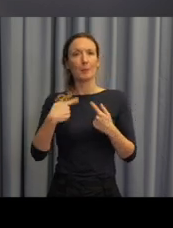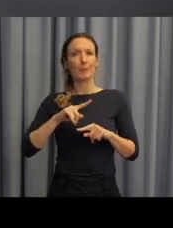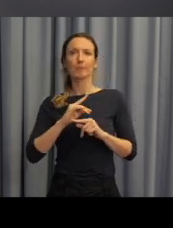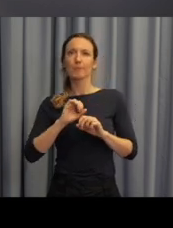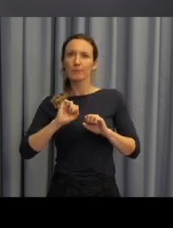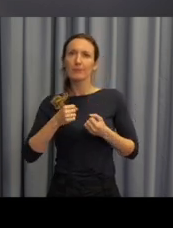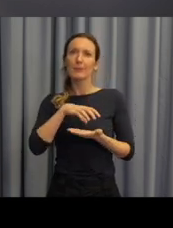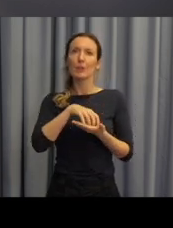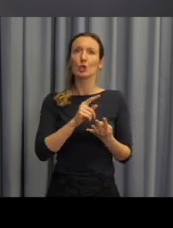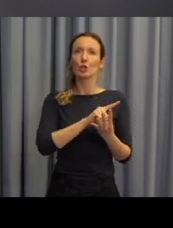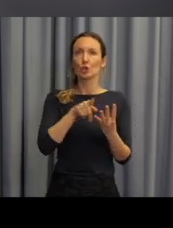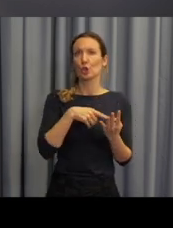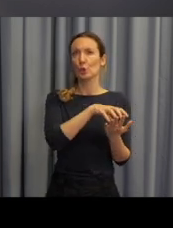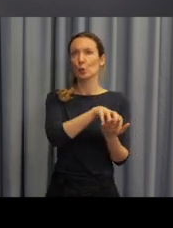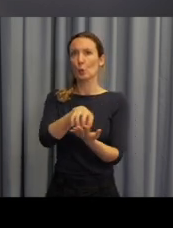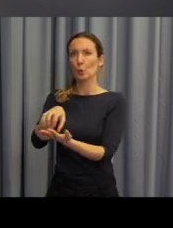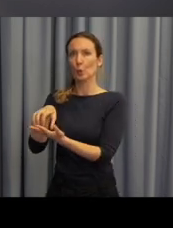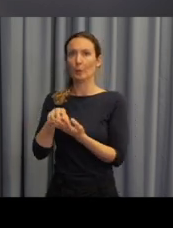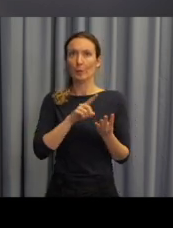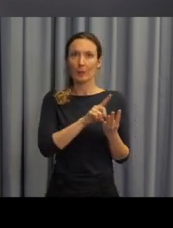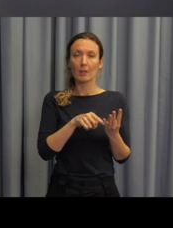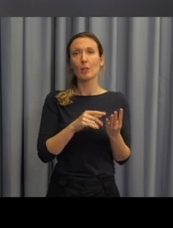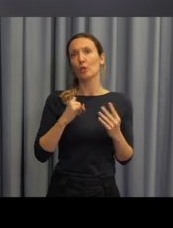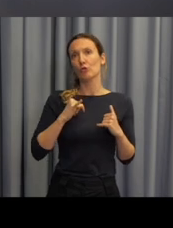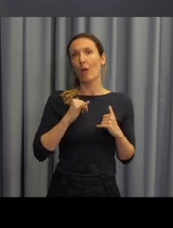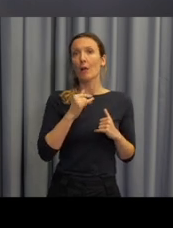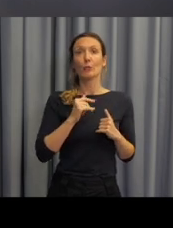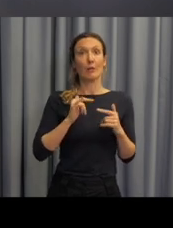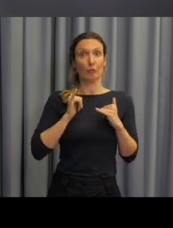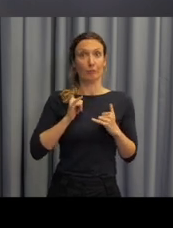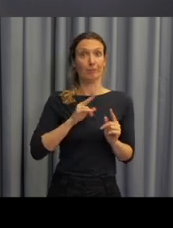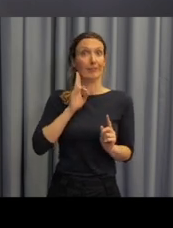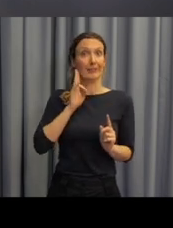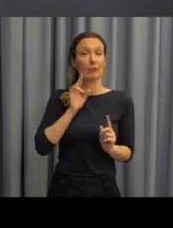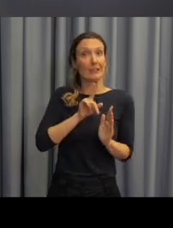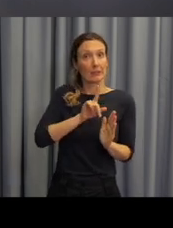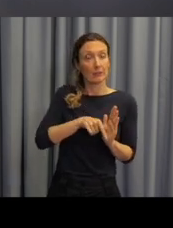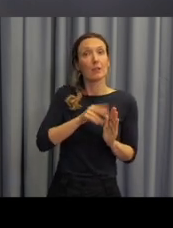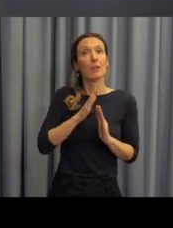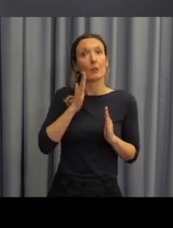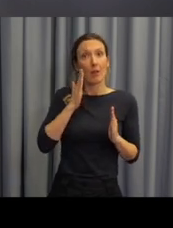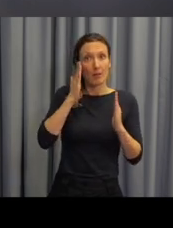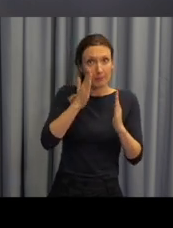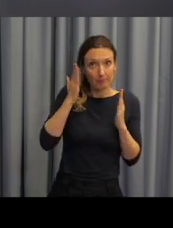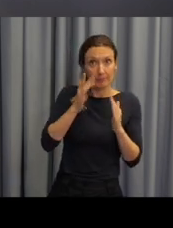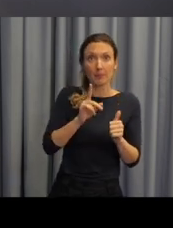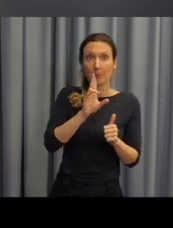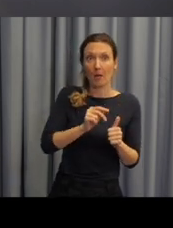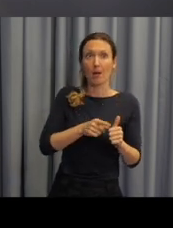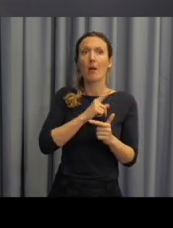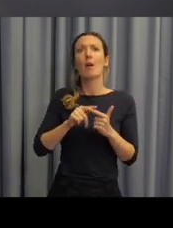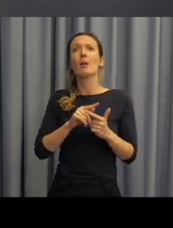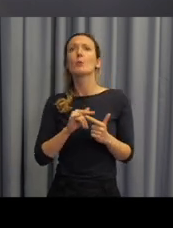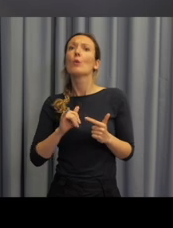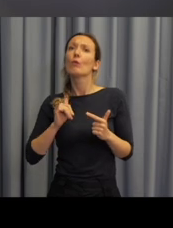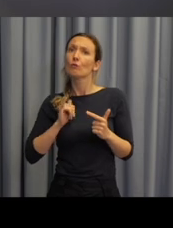společně s kolegy rozlišili takové čtyři skupiny žáků, kteří mají nějaká přidružená postižení,